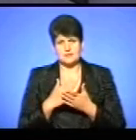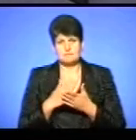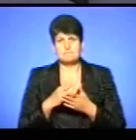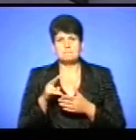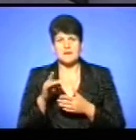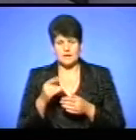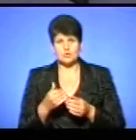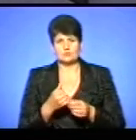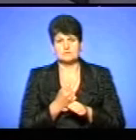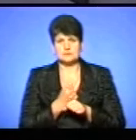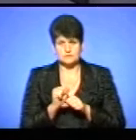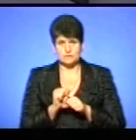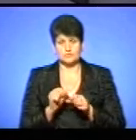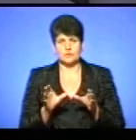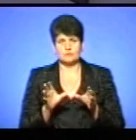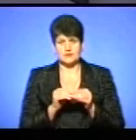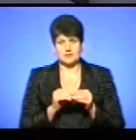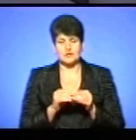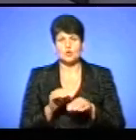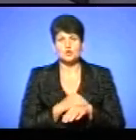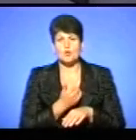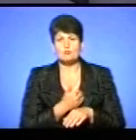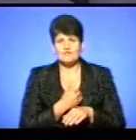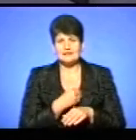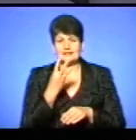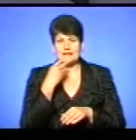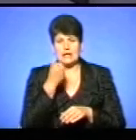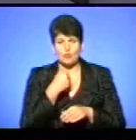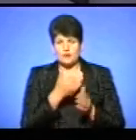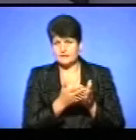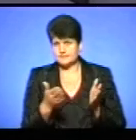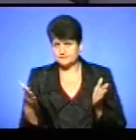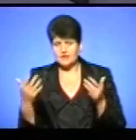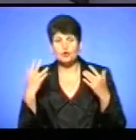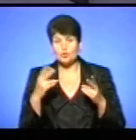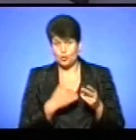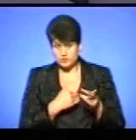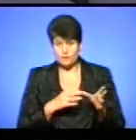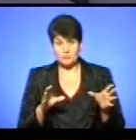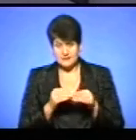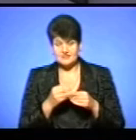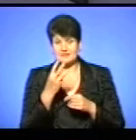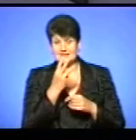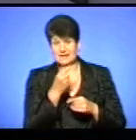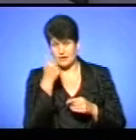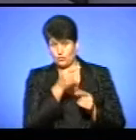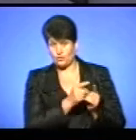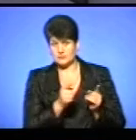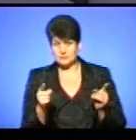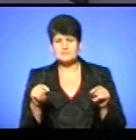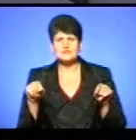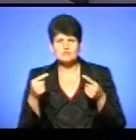об'єднання, тому що добровільне об'єднання триває в Україні вже три роки. Всі, хто хотів добровільно об'єднатися, вже протягом трьох років створили